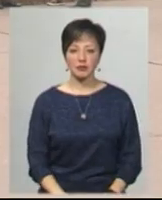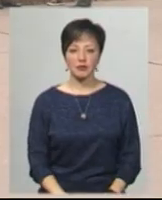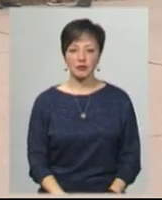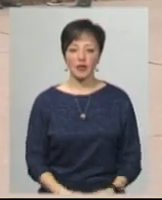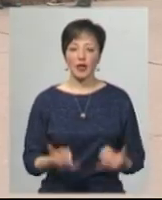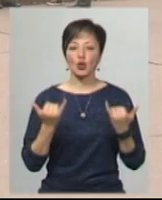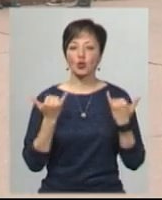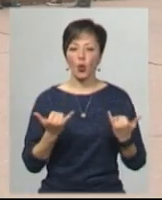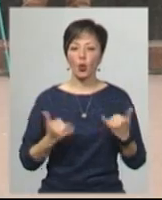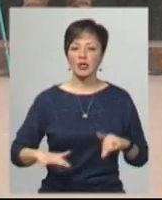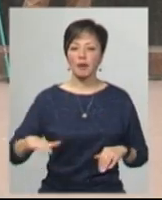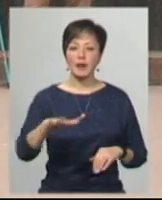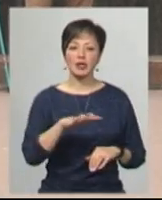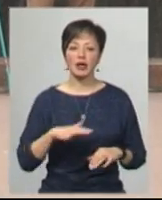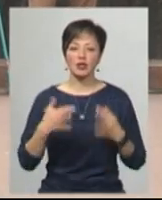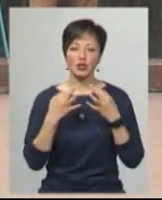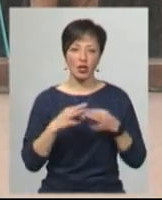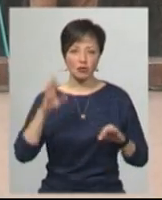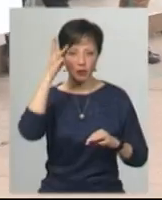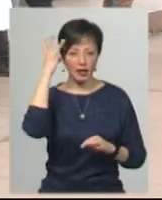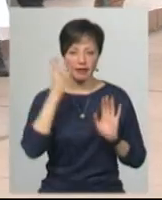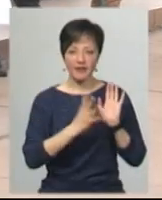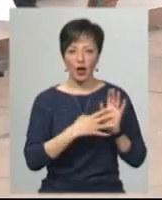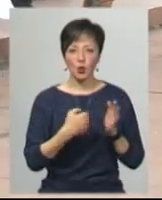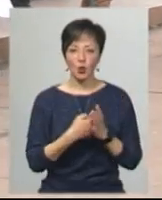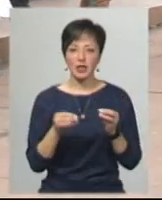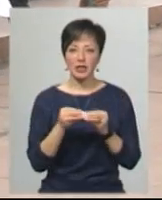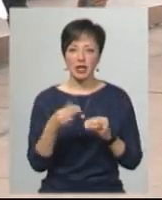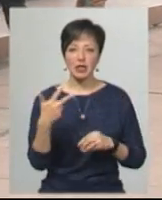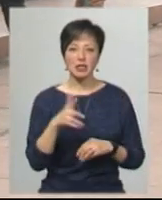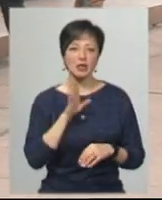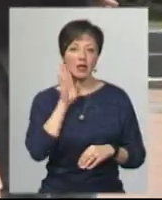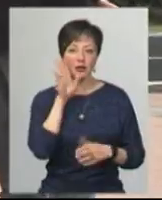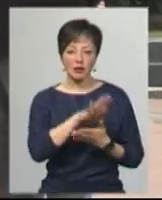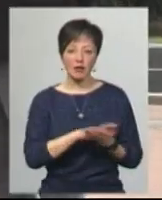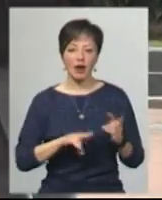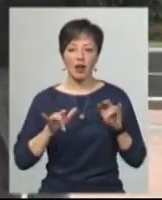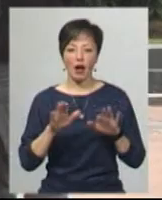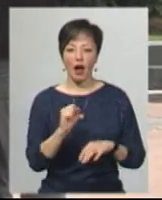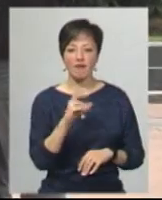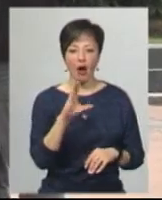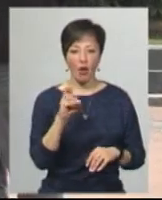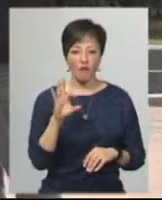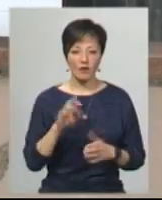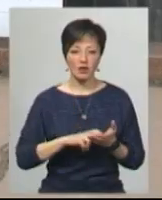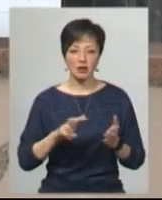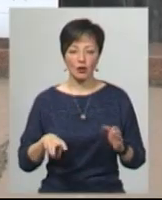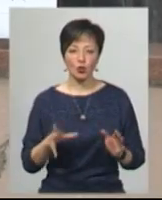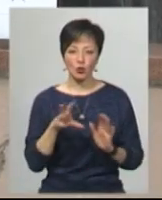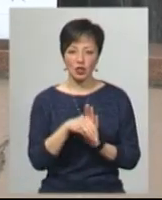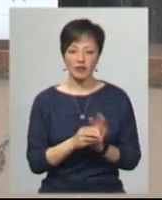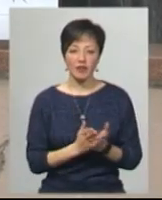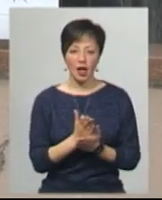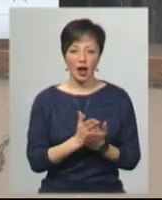Сьогодні на Майдані Незалежності обласного центру з 9 до 10.30 ранку тривала акція Авакова у відставку. До неї долучились